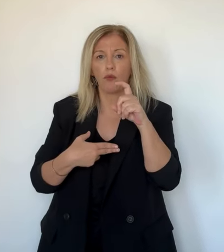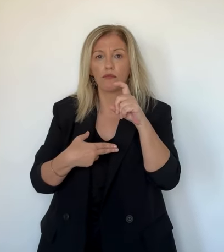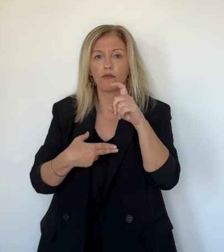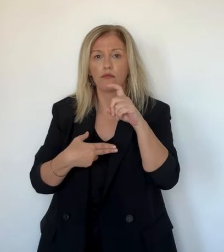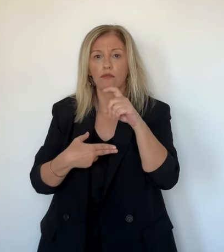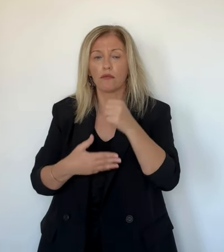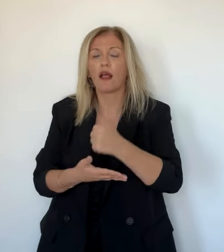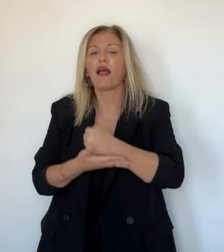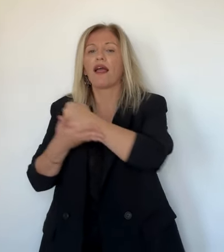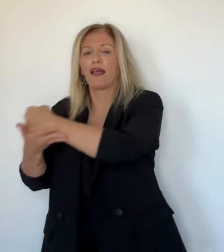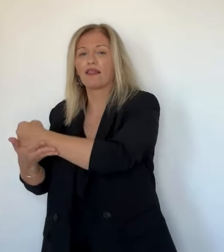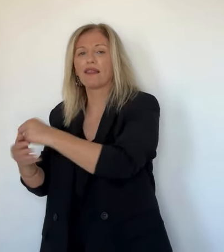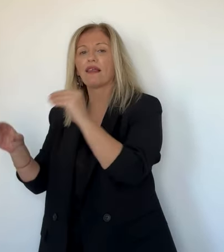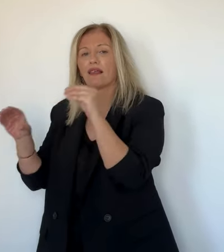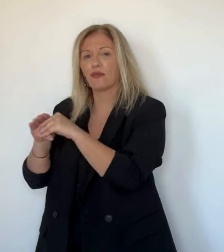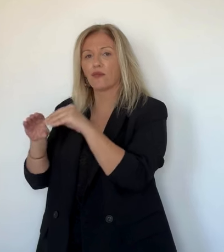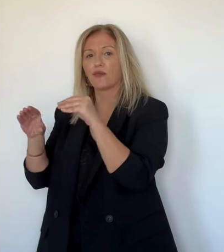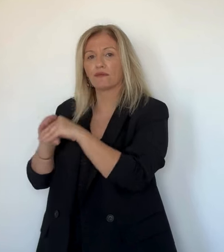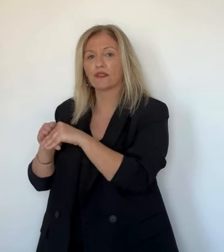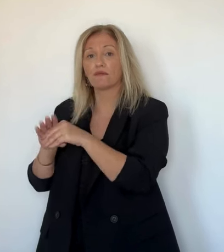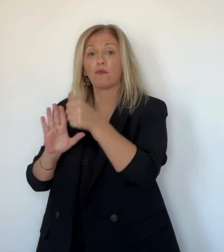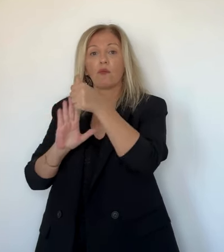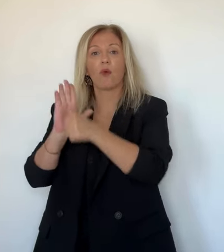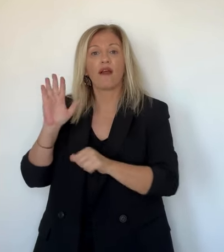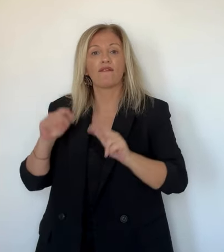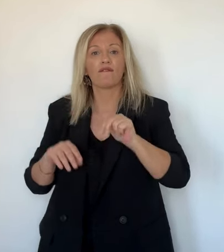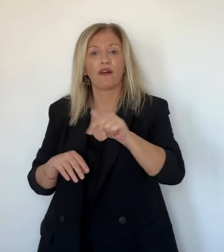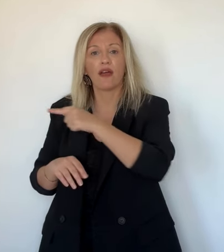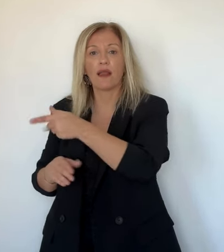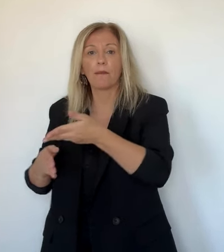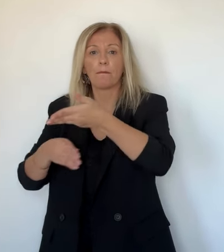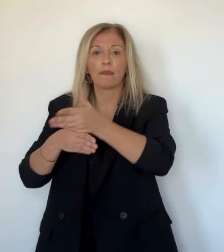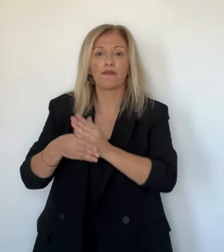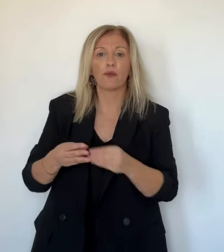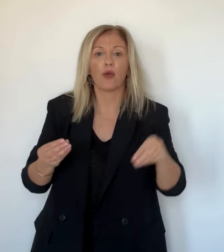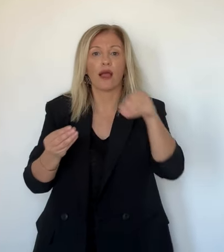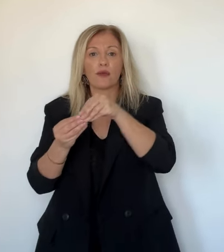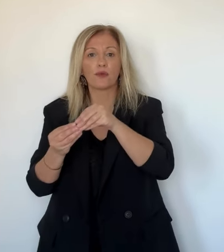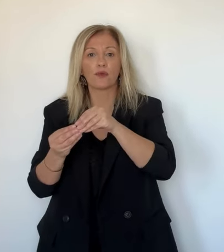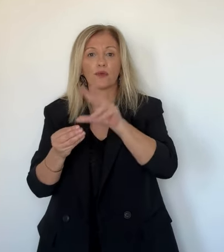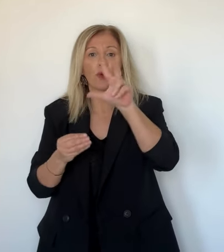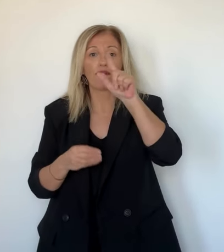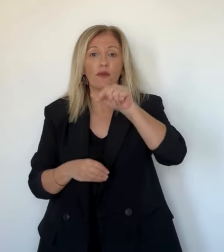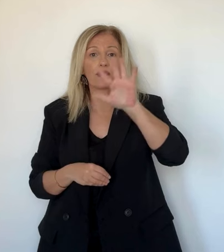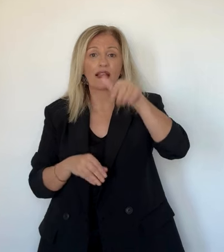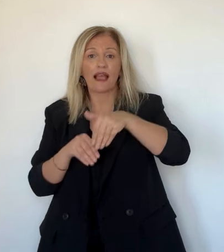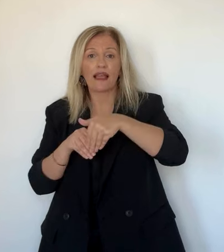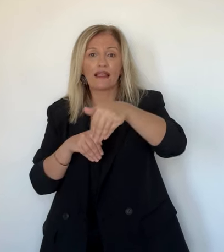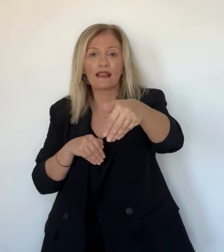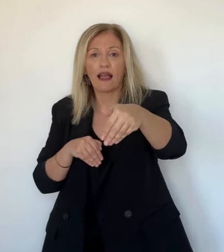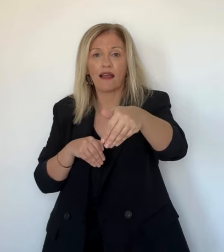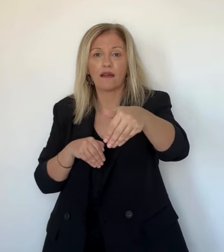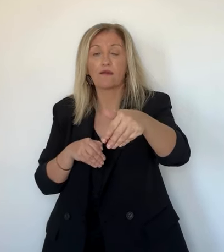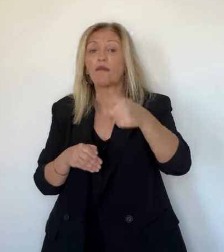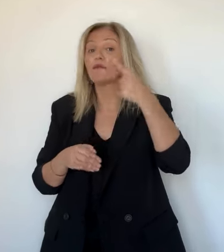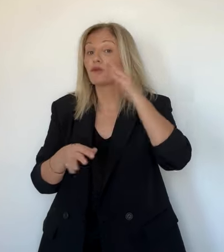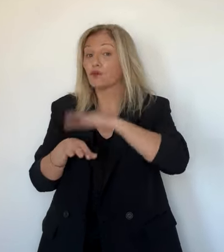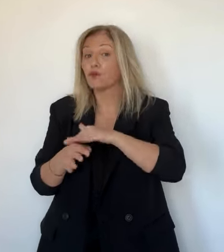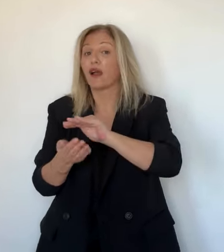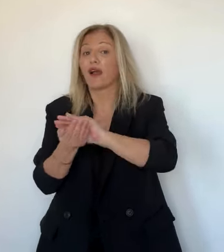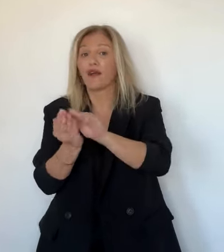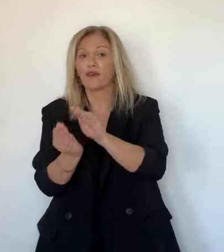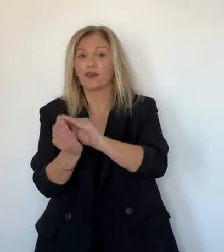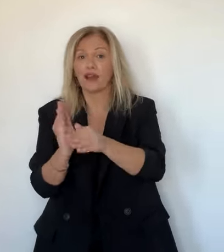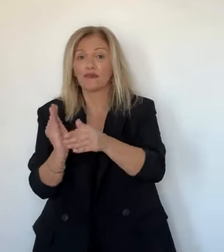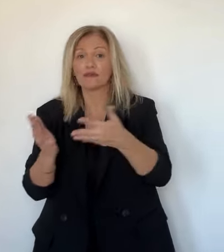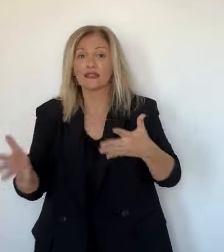apport d'eau pour ne pas arroser à outrance et essayer de réduire les consommations. L